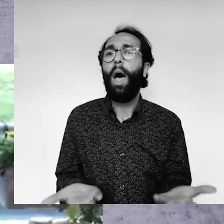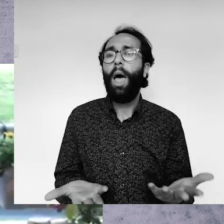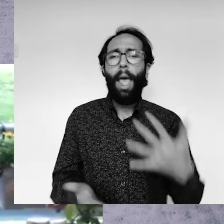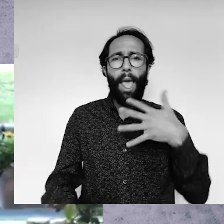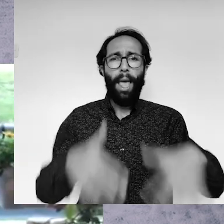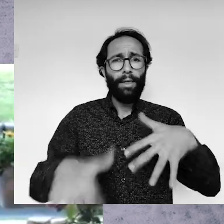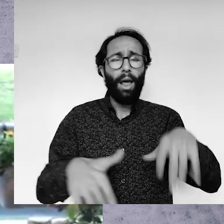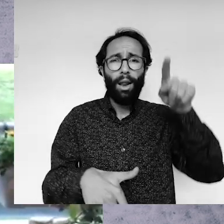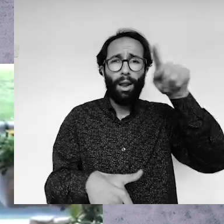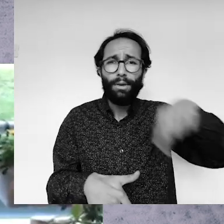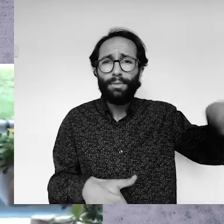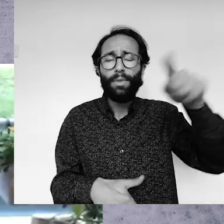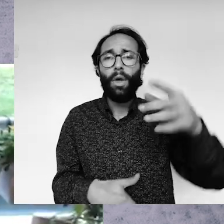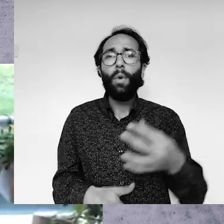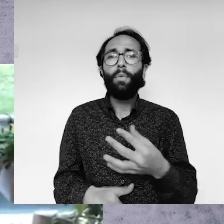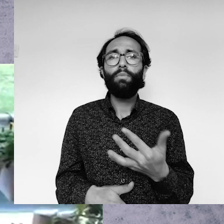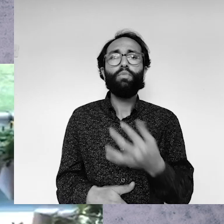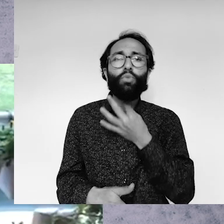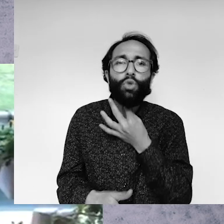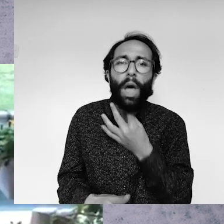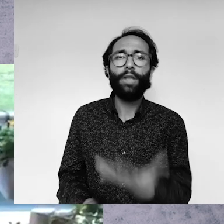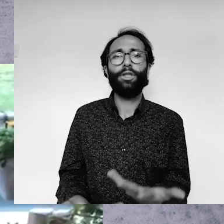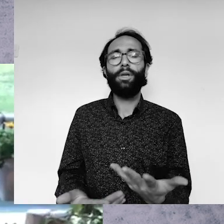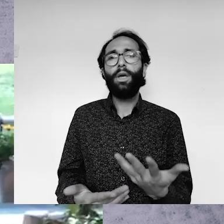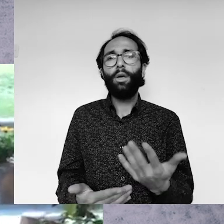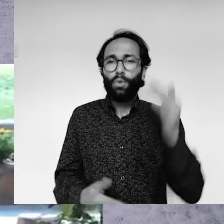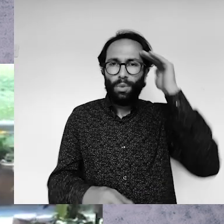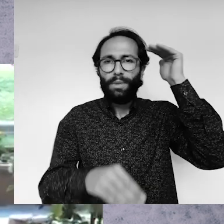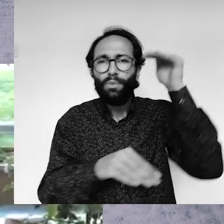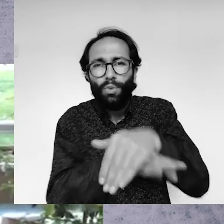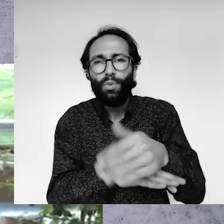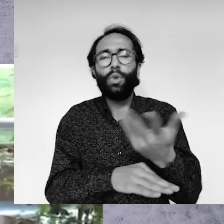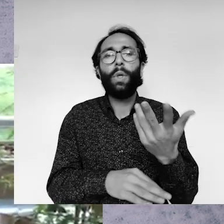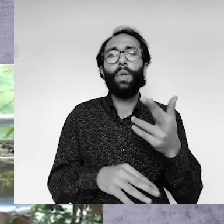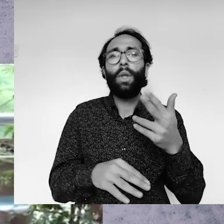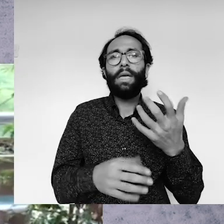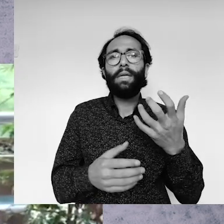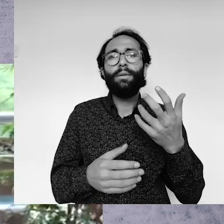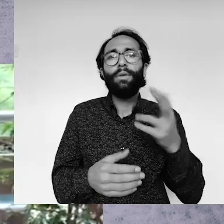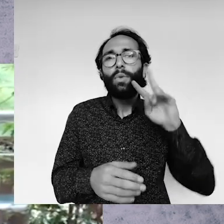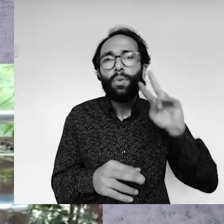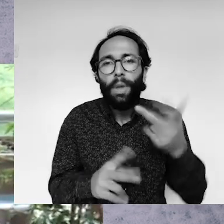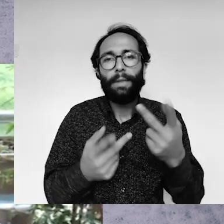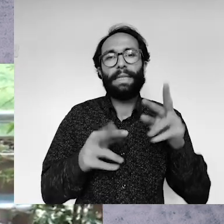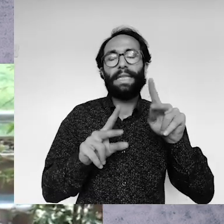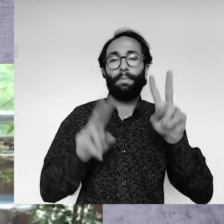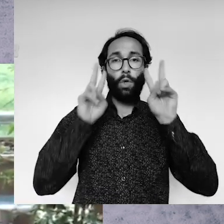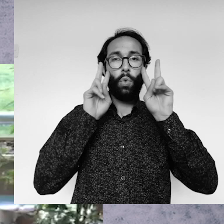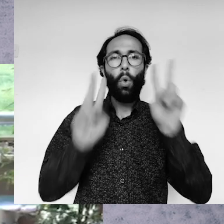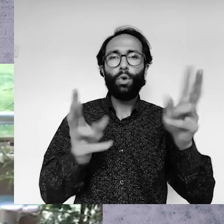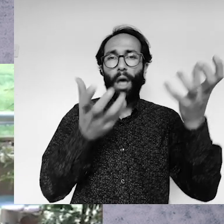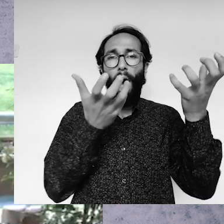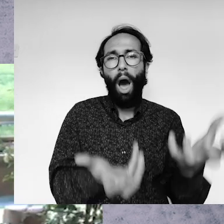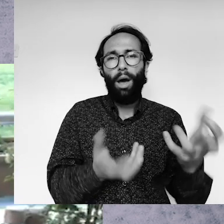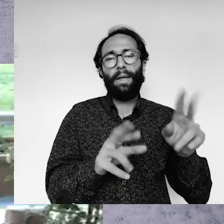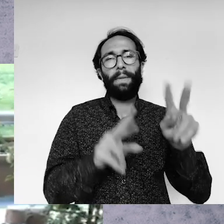engelli bireylerin muhtaç, düşkün, zavallı ve yük